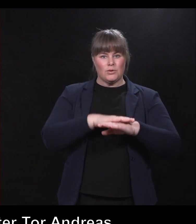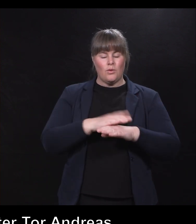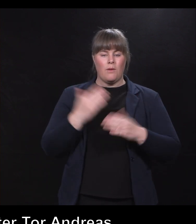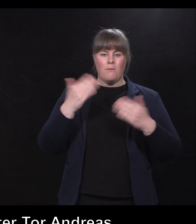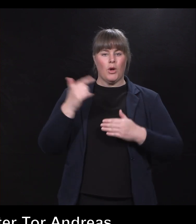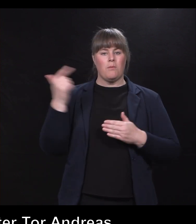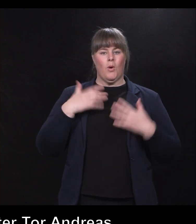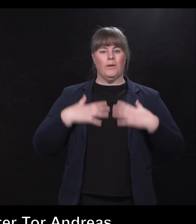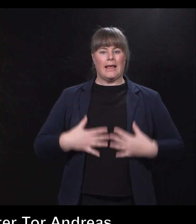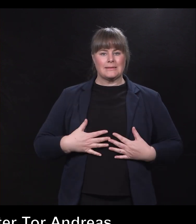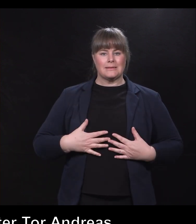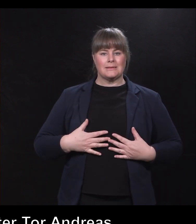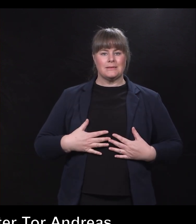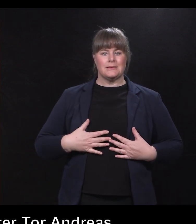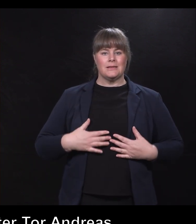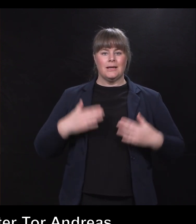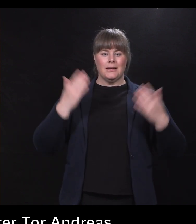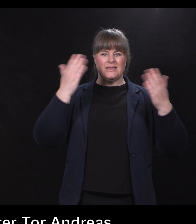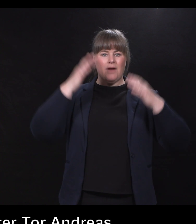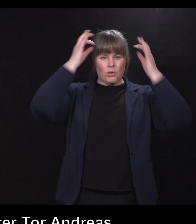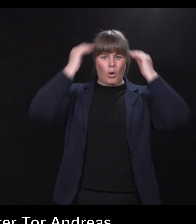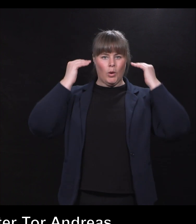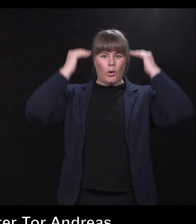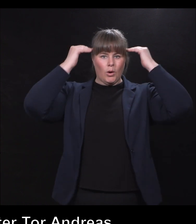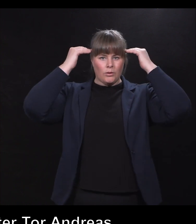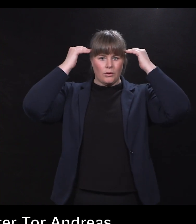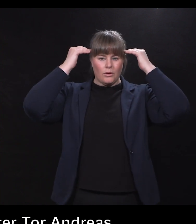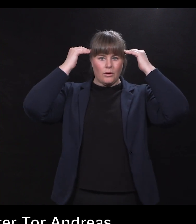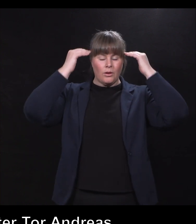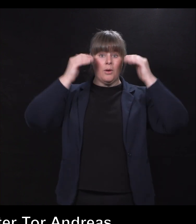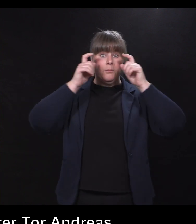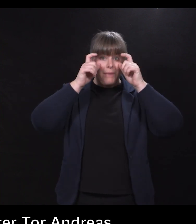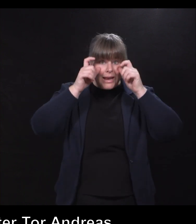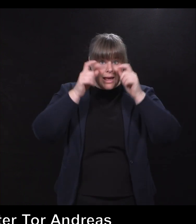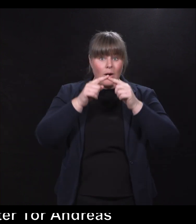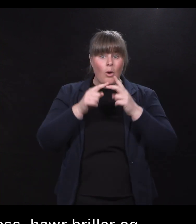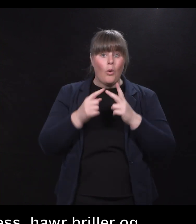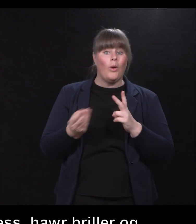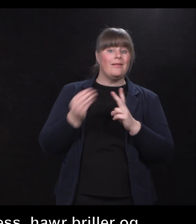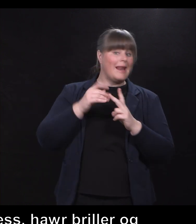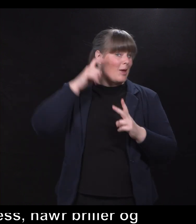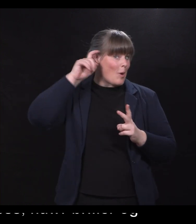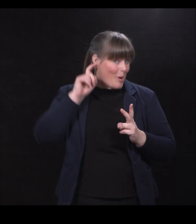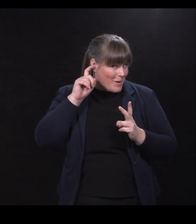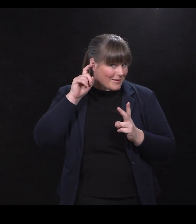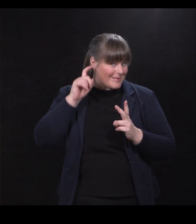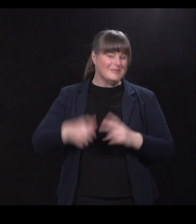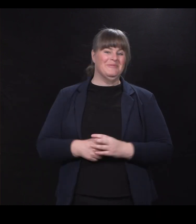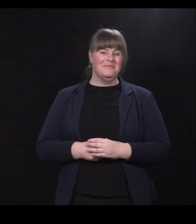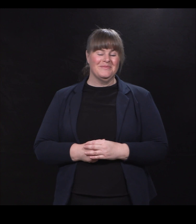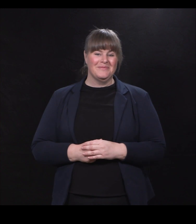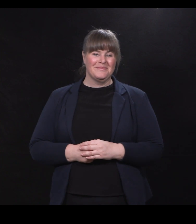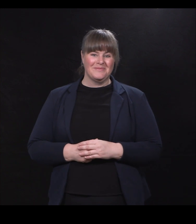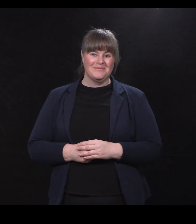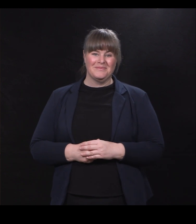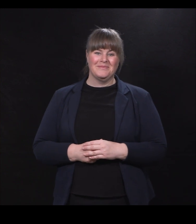dress, kort svart hår. Og ikke bare har jeg briller, men jeg har også fått meg en høreapparat. Så her